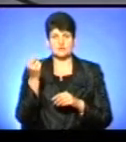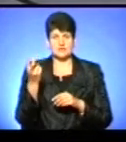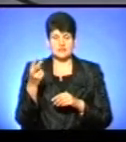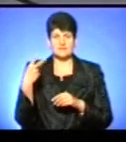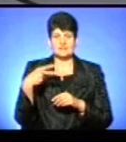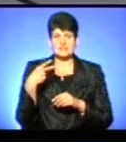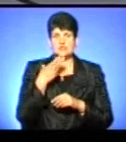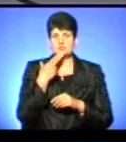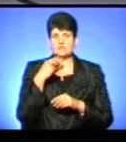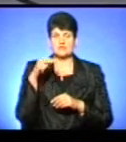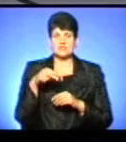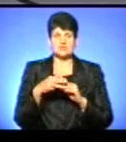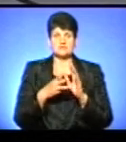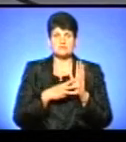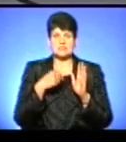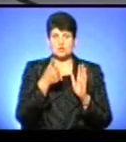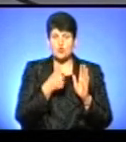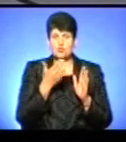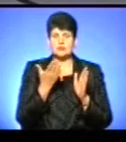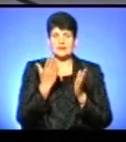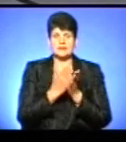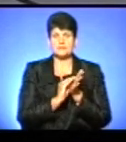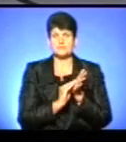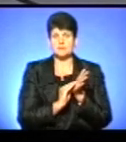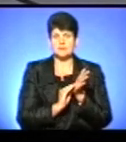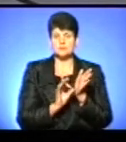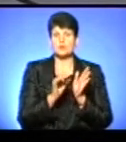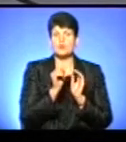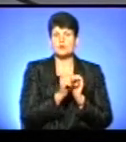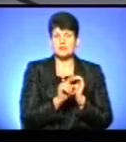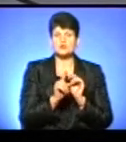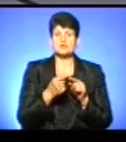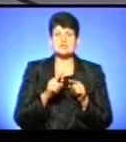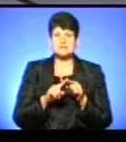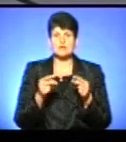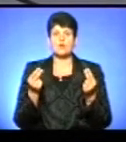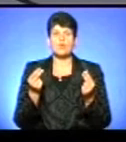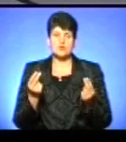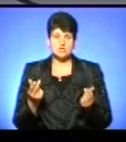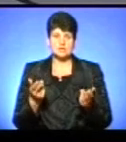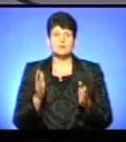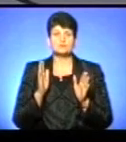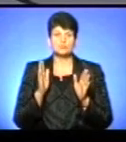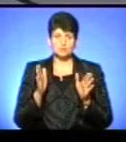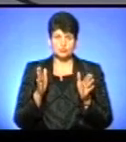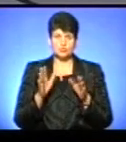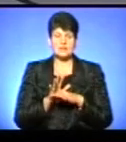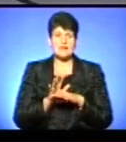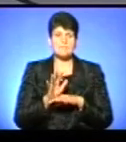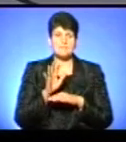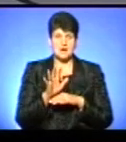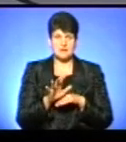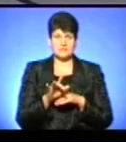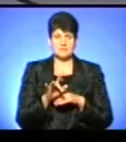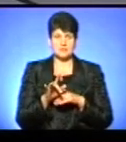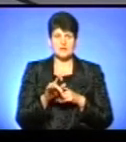20 червня 2018 року, дійшлося, власне, про те, що ці кошти будуть направлені